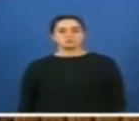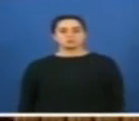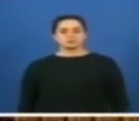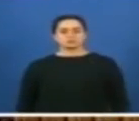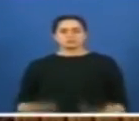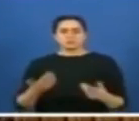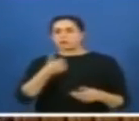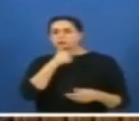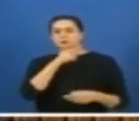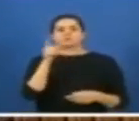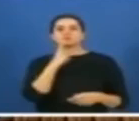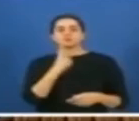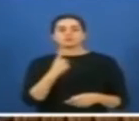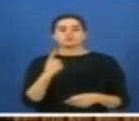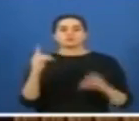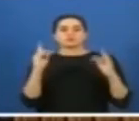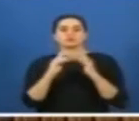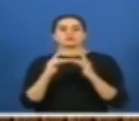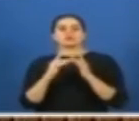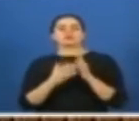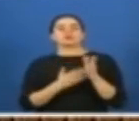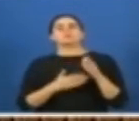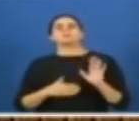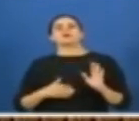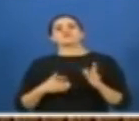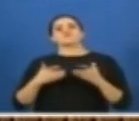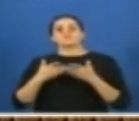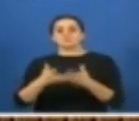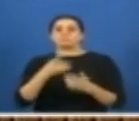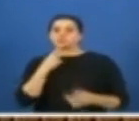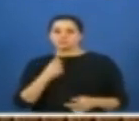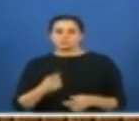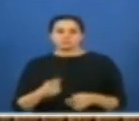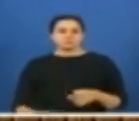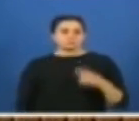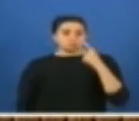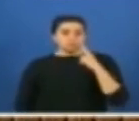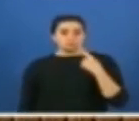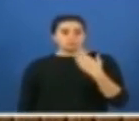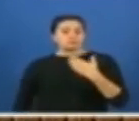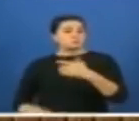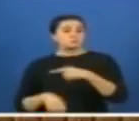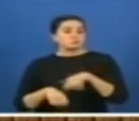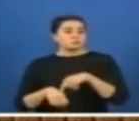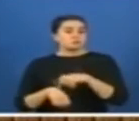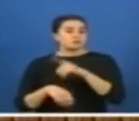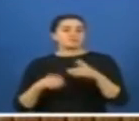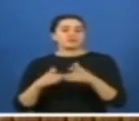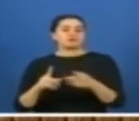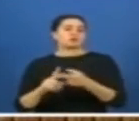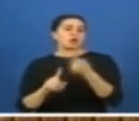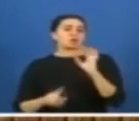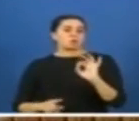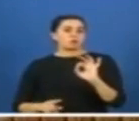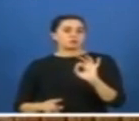Ve adamlar ne diyor? Köprüden dolaşmayayım diyor. Feribotu kullanayım diyor. Bakın bir süre sonra göreceksiniz. Feribotu da kaldıracaklar.